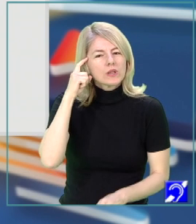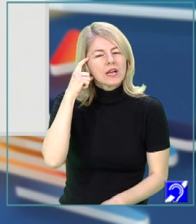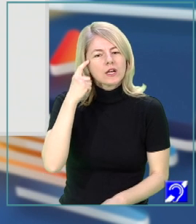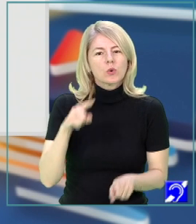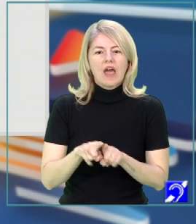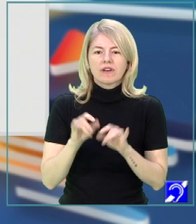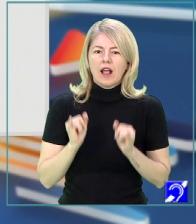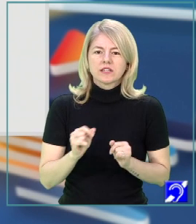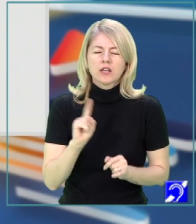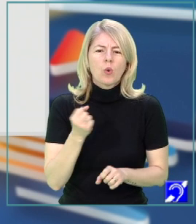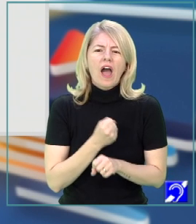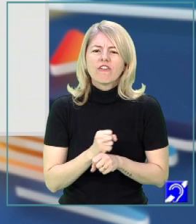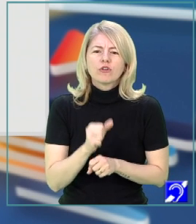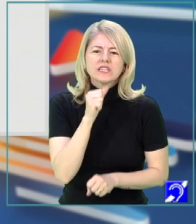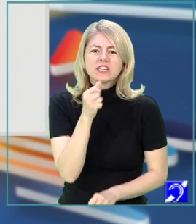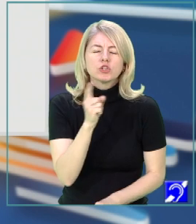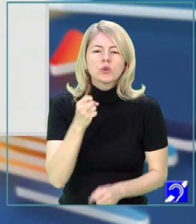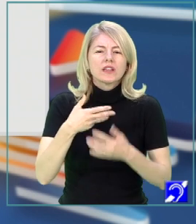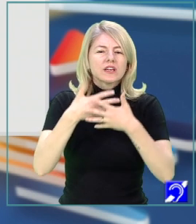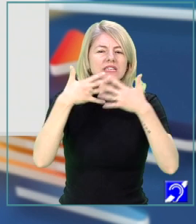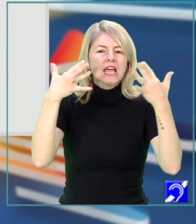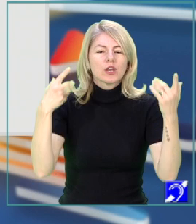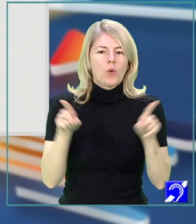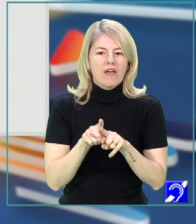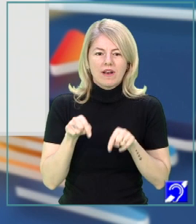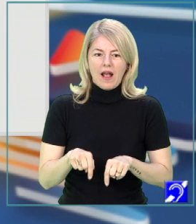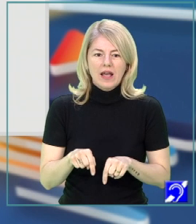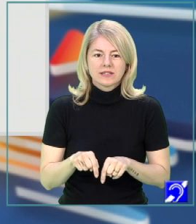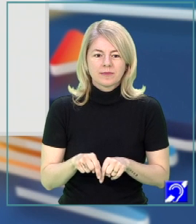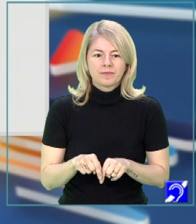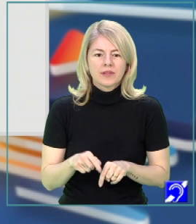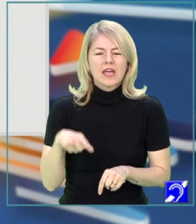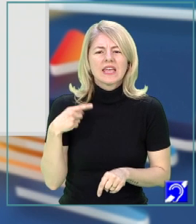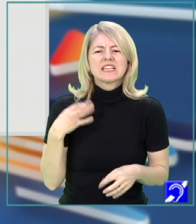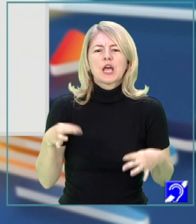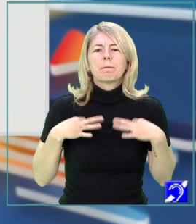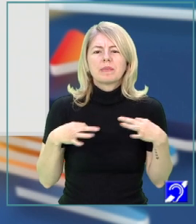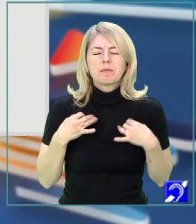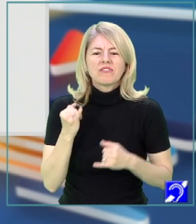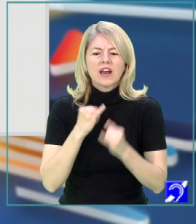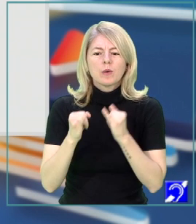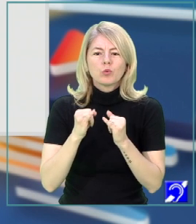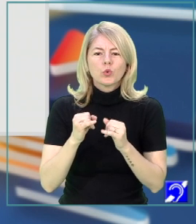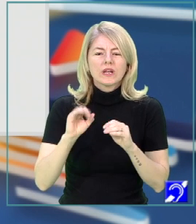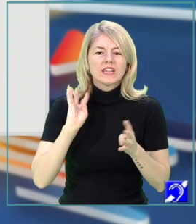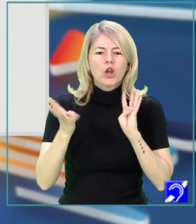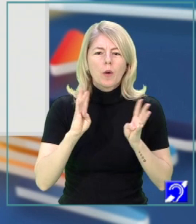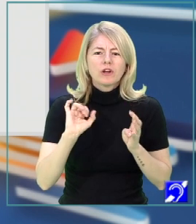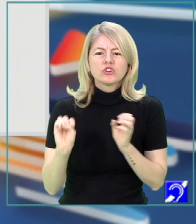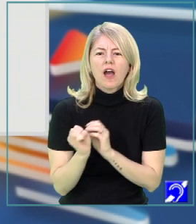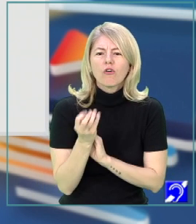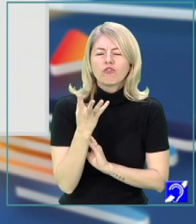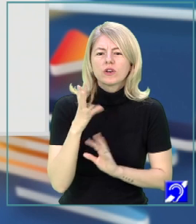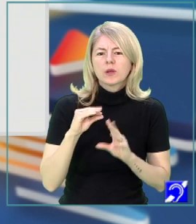cazi. N-a fost nici cânt sub ceruri seninul care iazi. E atâta primăvară în mugurii din tei și-au înflorit azi